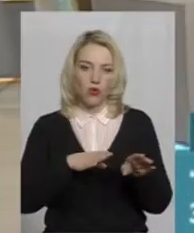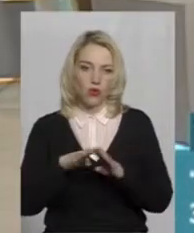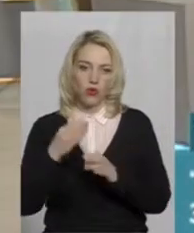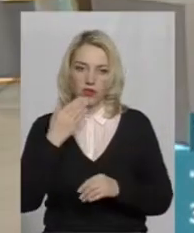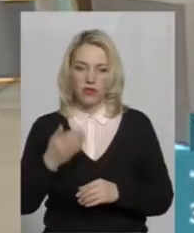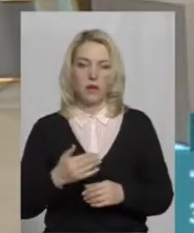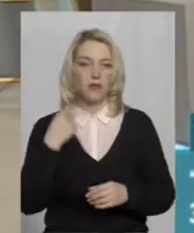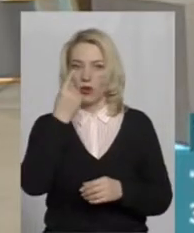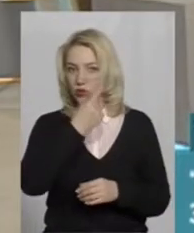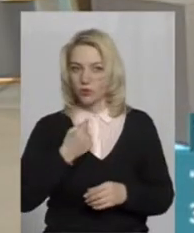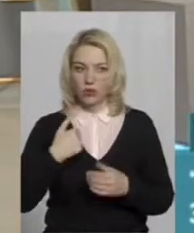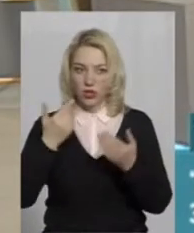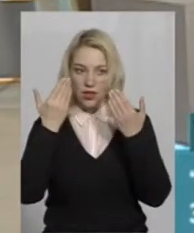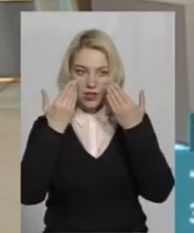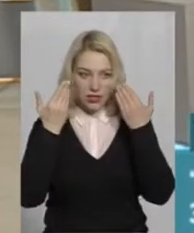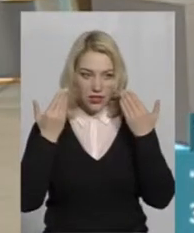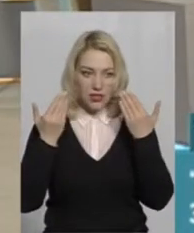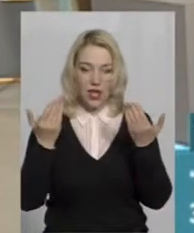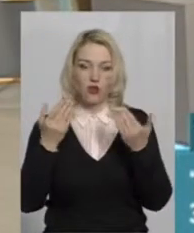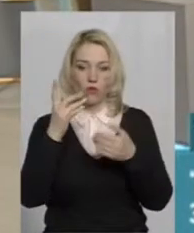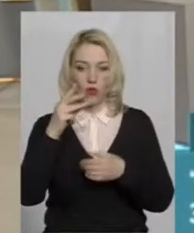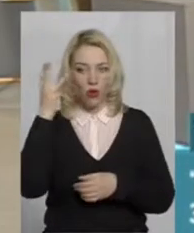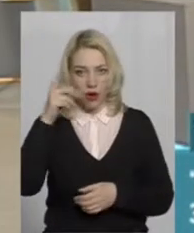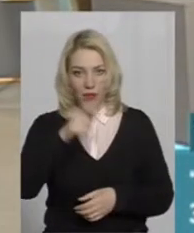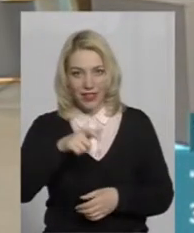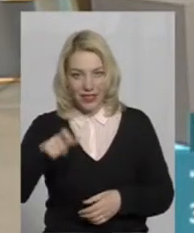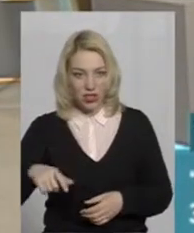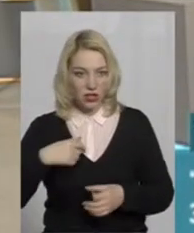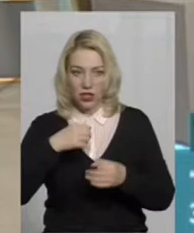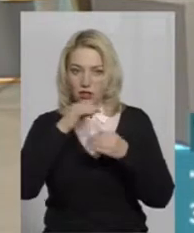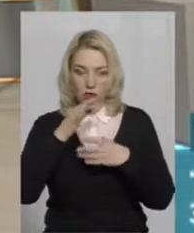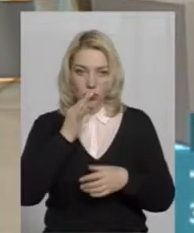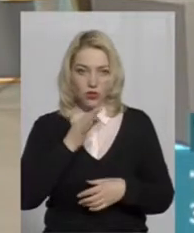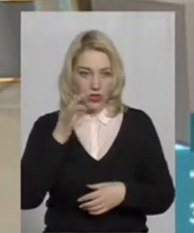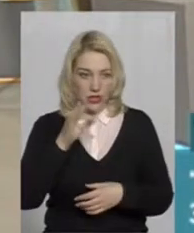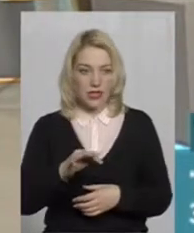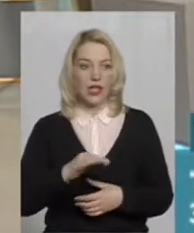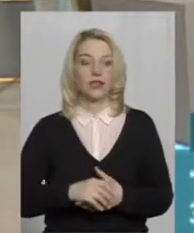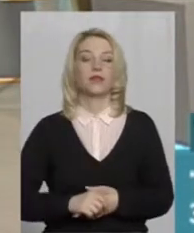Особисто я не знаю про хмельничан, не можу сказати.